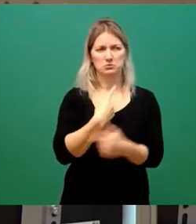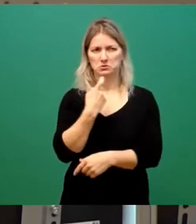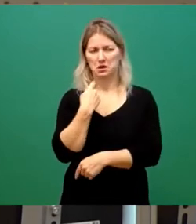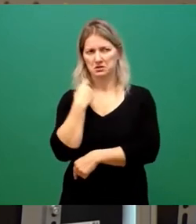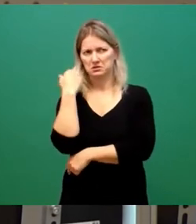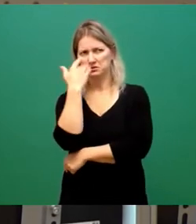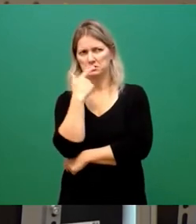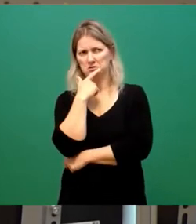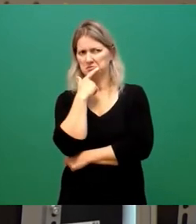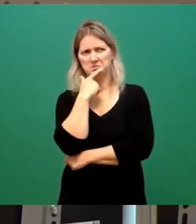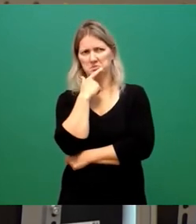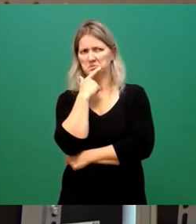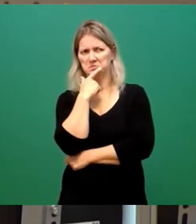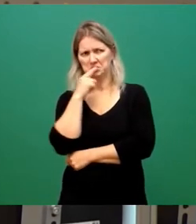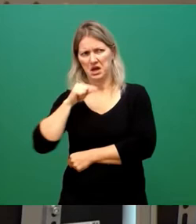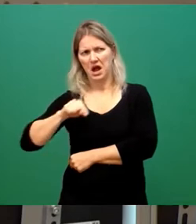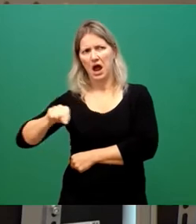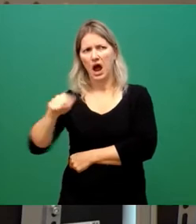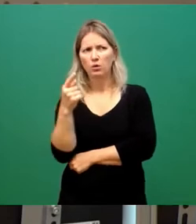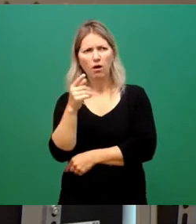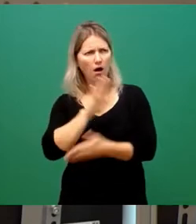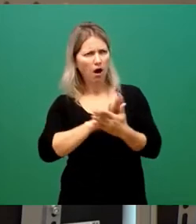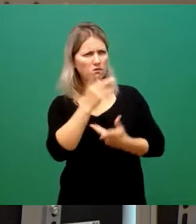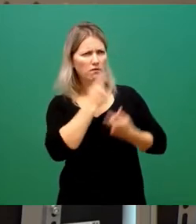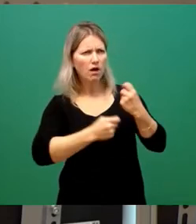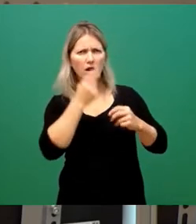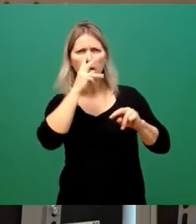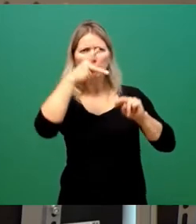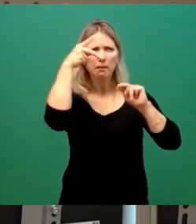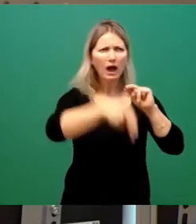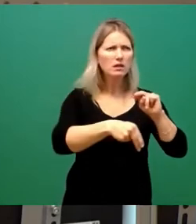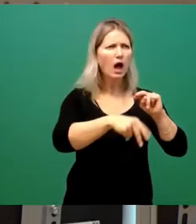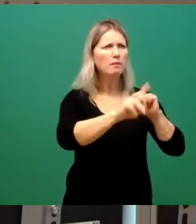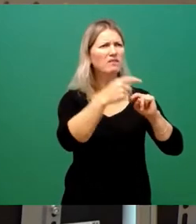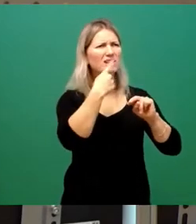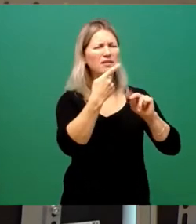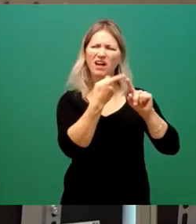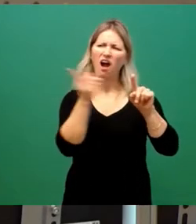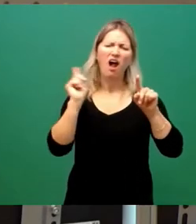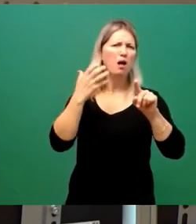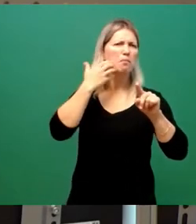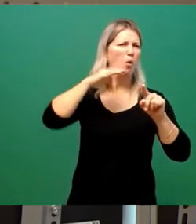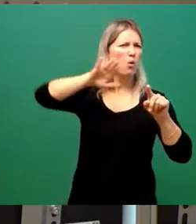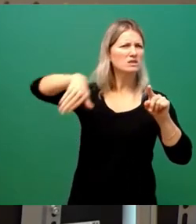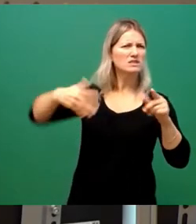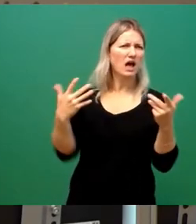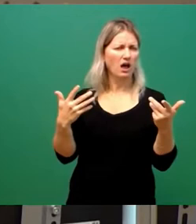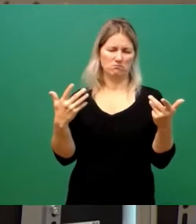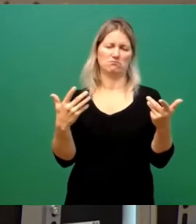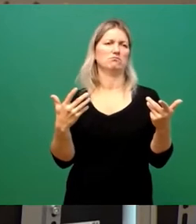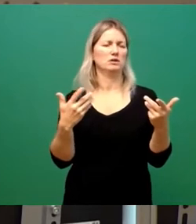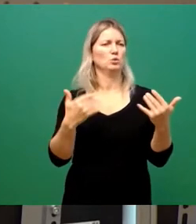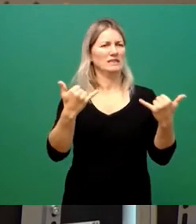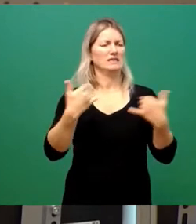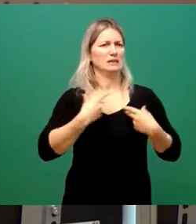ordre de mufti einfach die Verhandlungen abzubrechen und zu sagen, alle anderen sind böse und ich gebe jetzt auch auf Kommando irgendwie vor, wie es jetzt weitergeht.